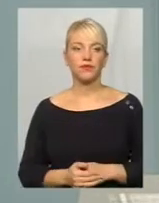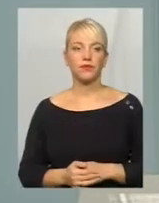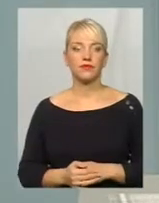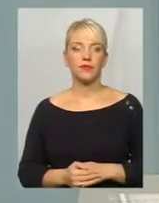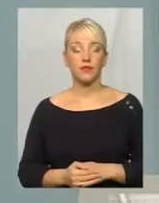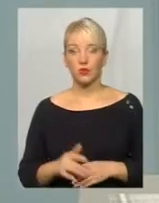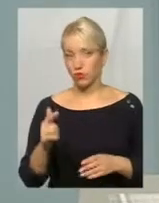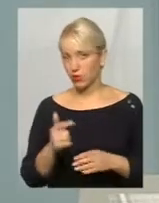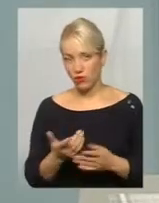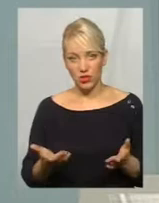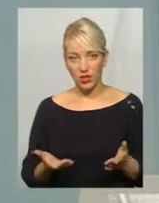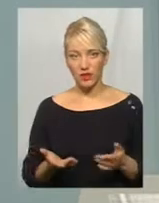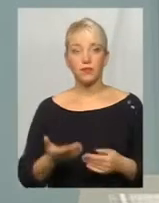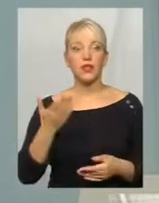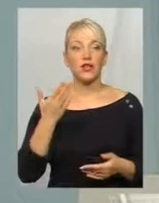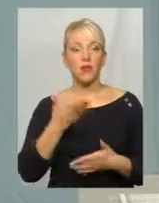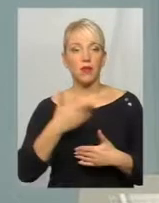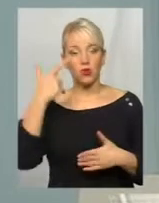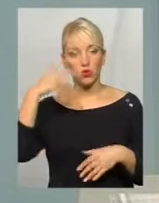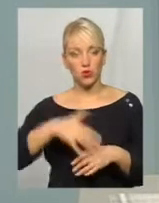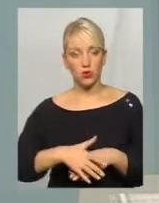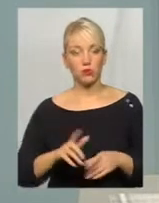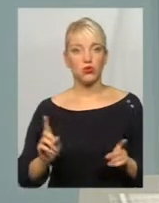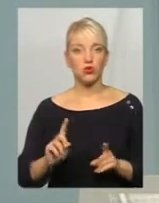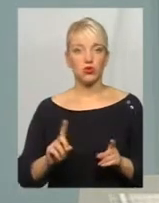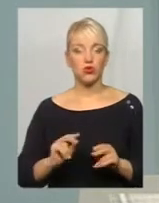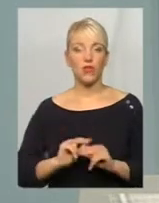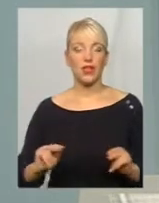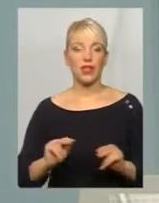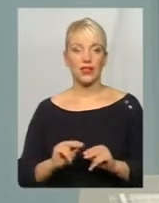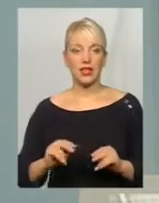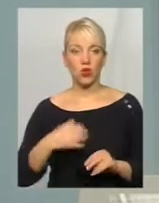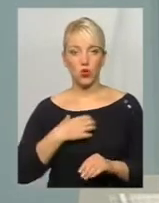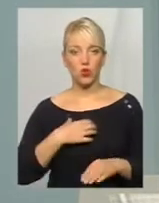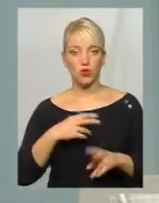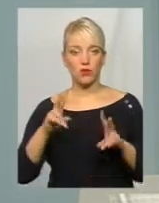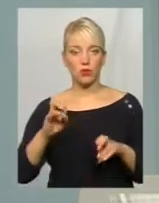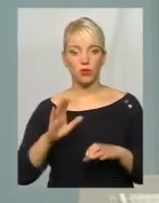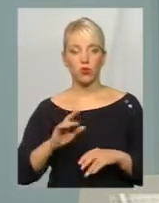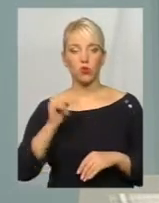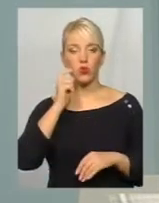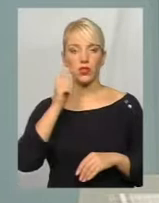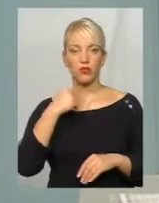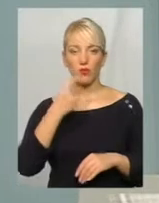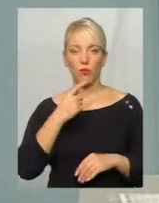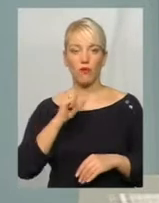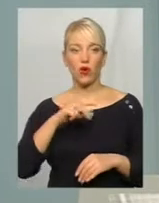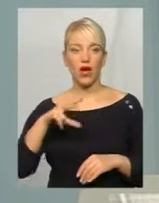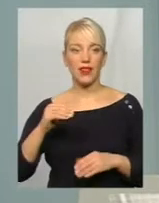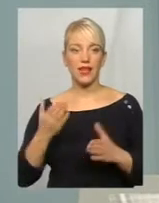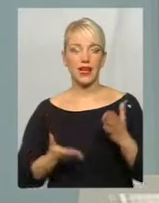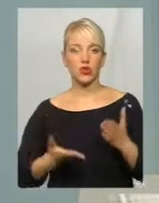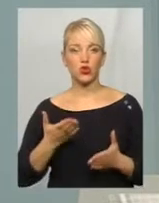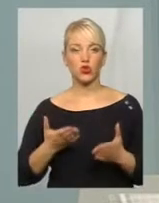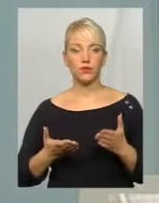Знову ж таки, ми розуміємо, що викладатися основні предмети будуть українською мовою, але якщо